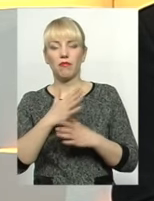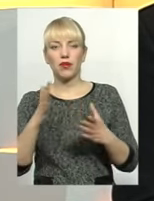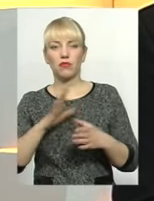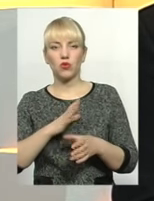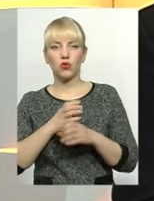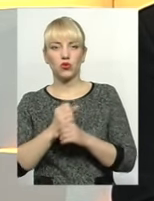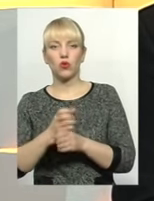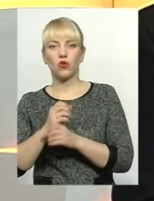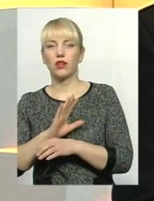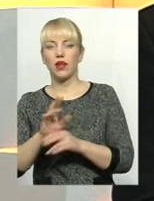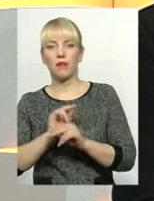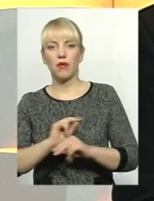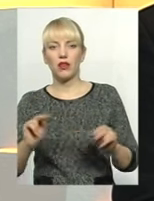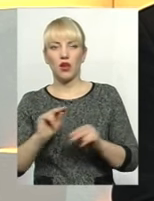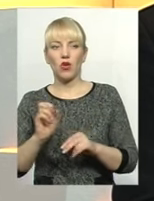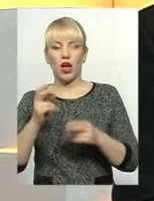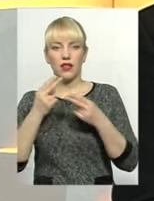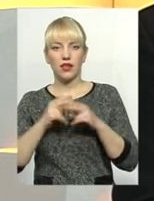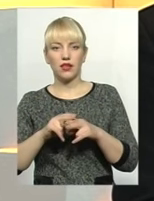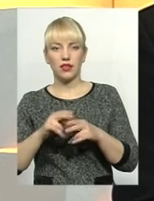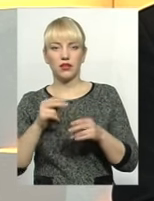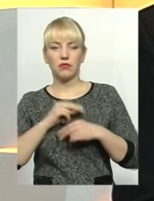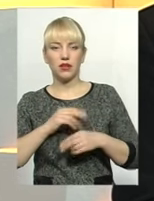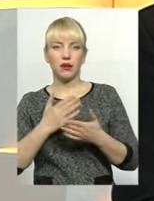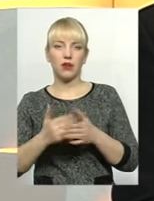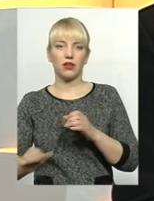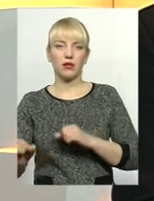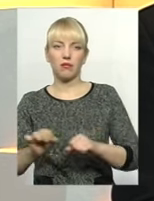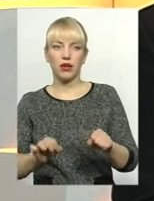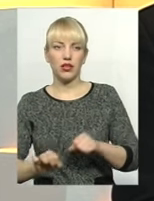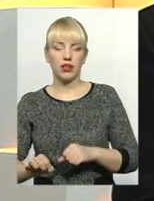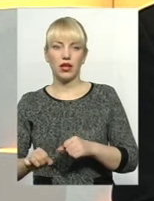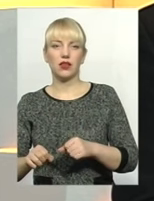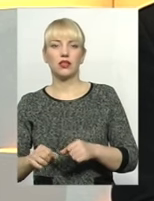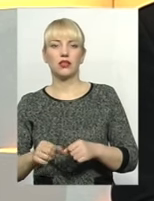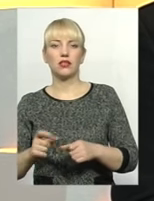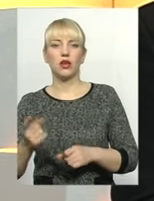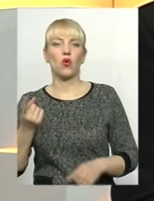педагогічних працівників, а технічних працівників, тобто прибиральниці, похоронці,